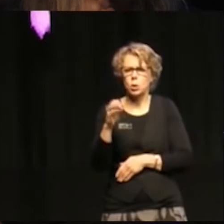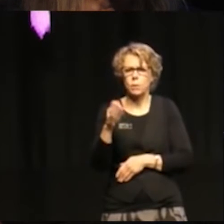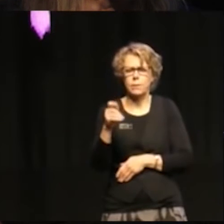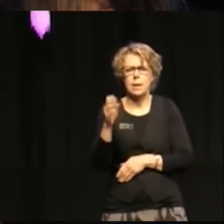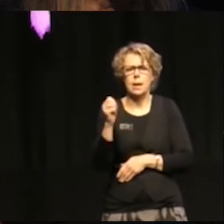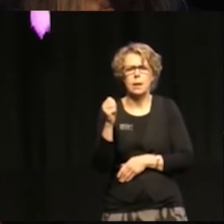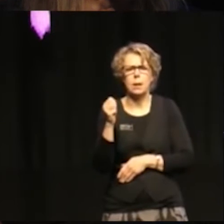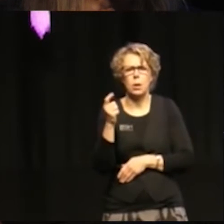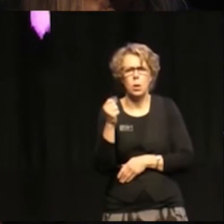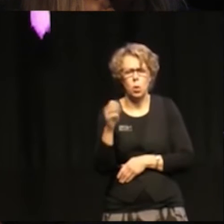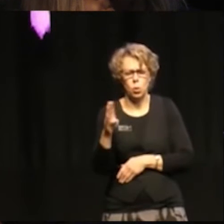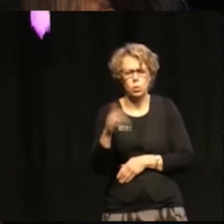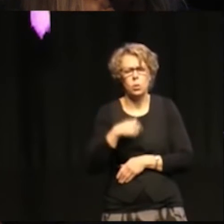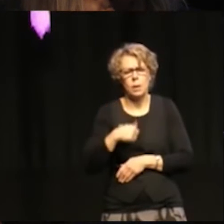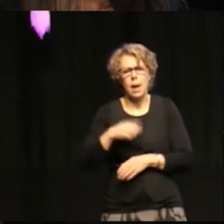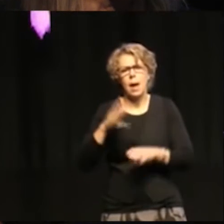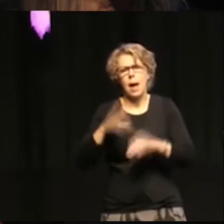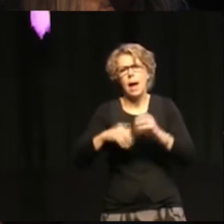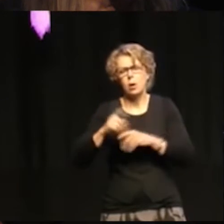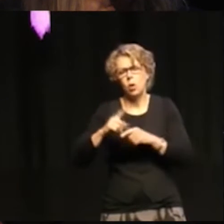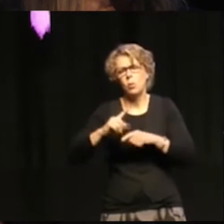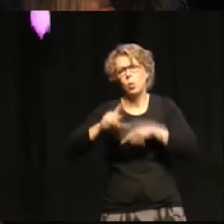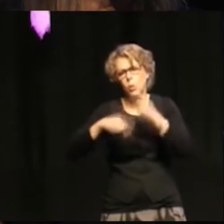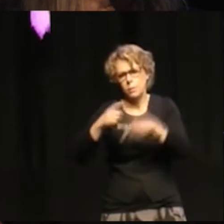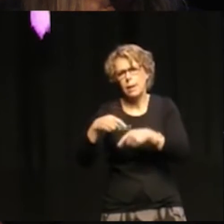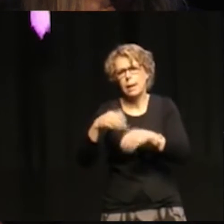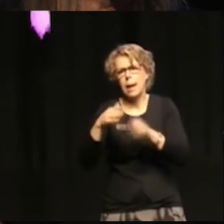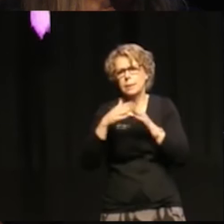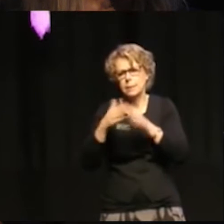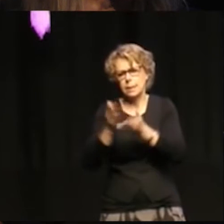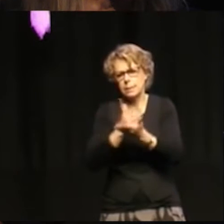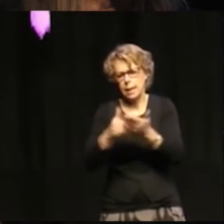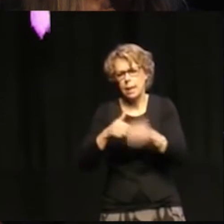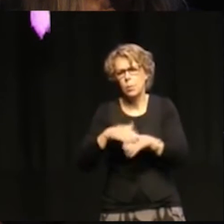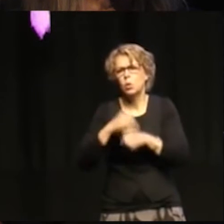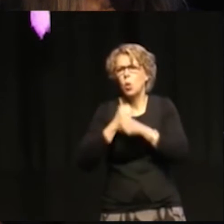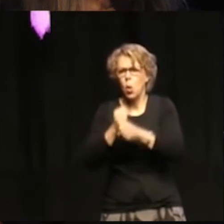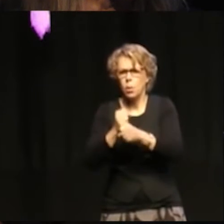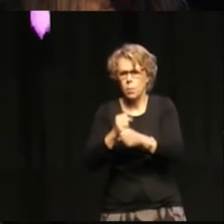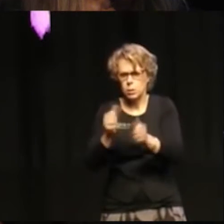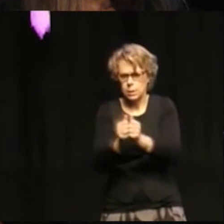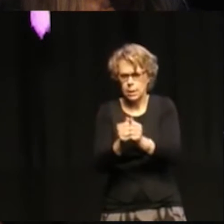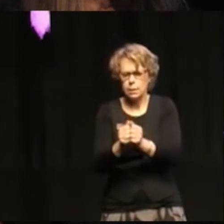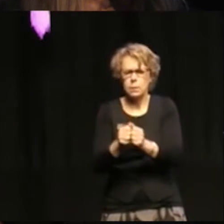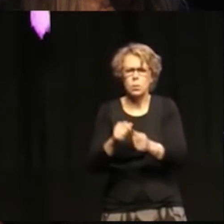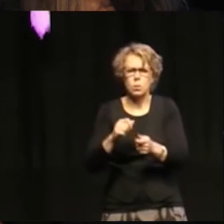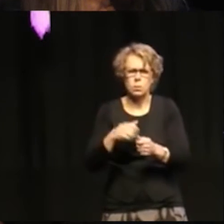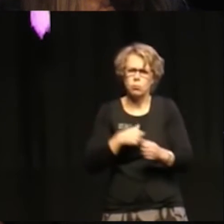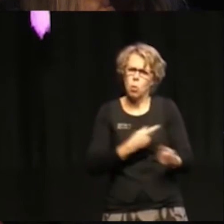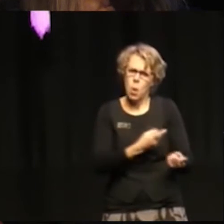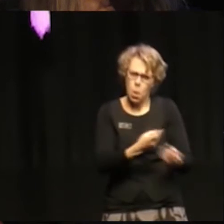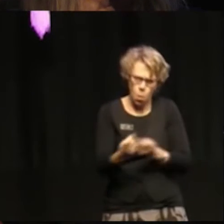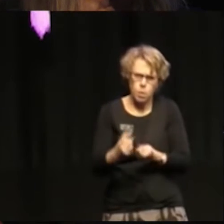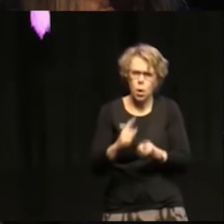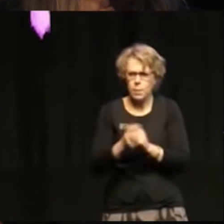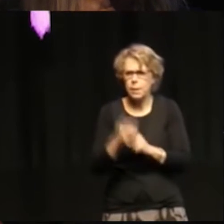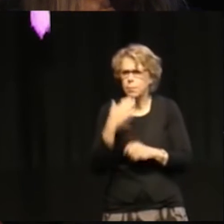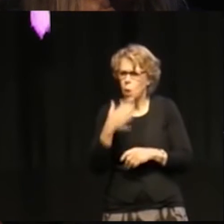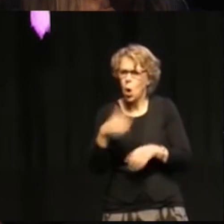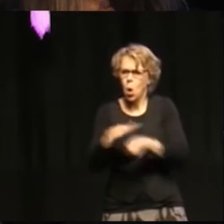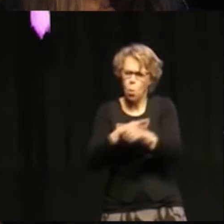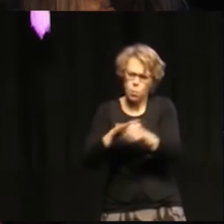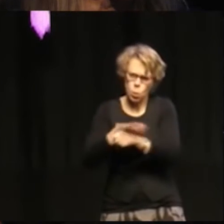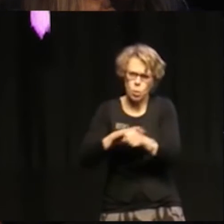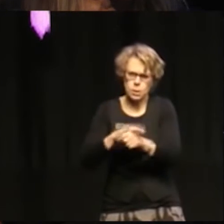handlar om att utveckla stadsdelen på ett hållbart sätt och göra Sofielund till ett attraktivt område. Och